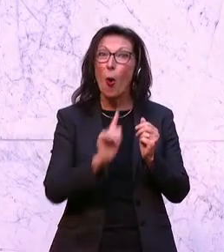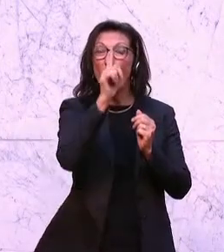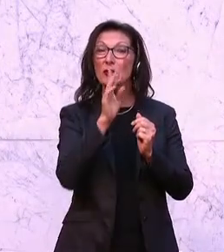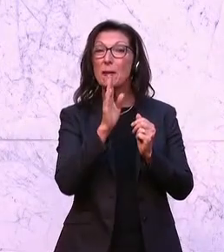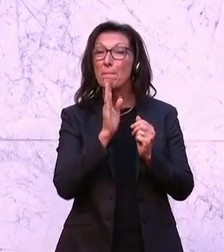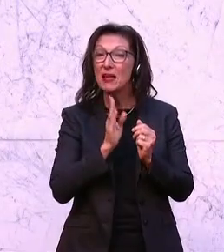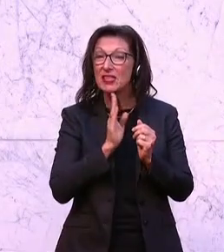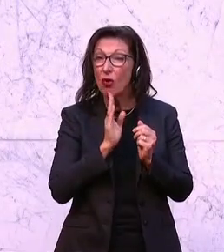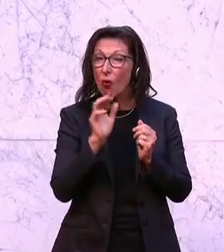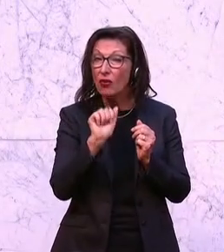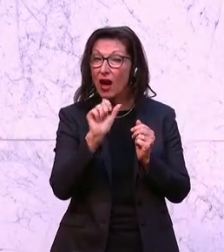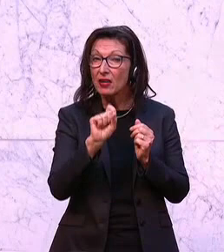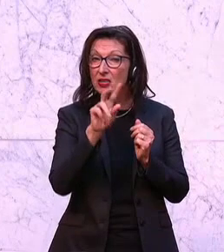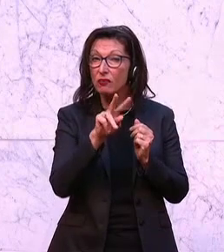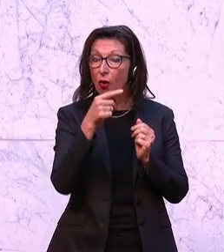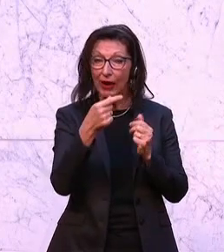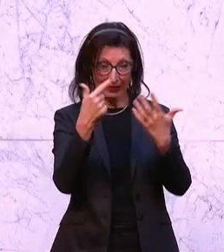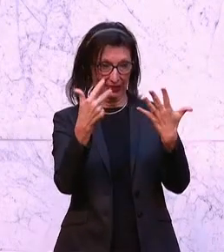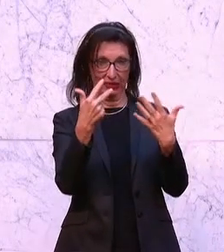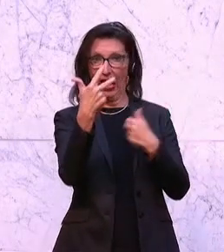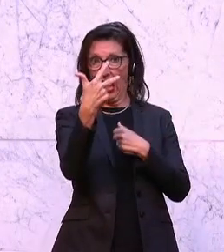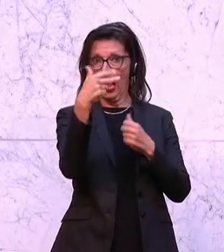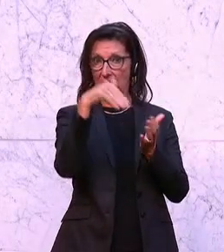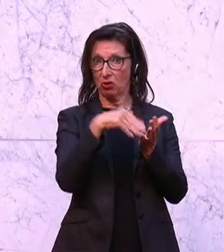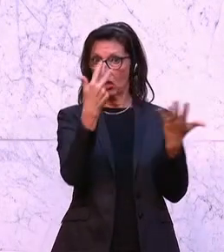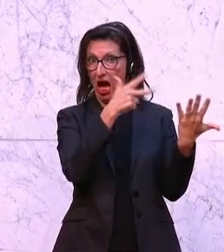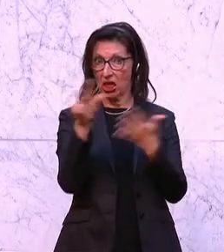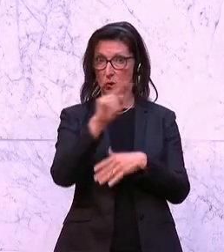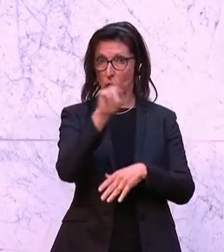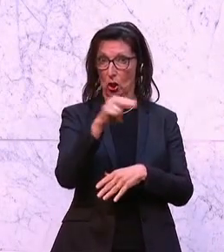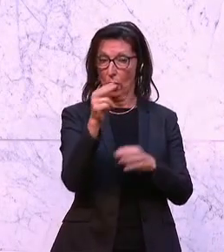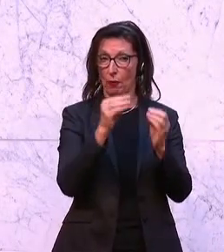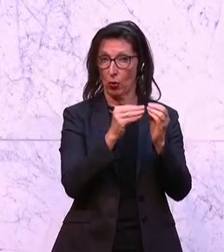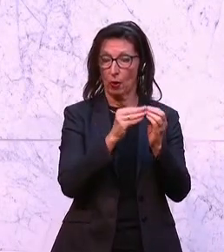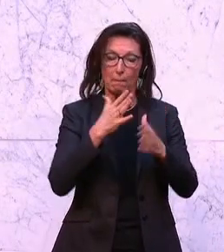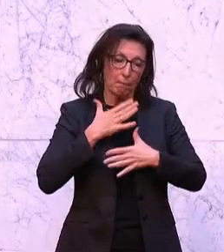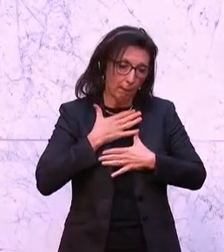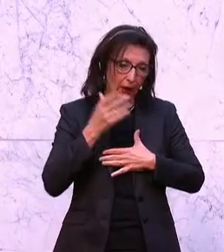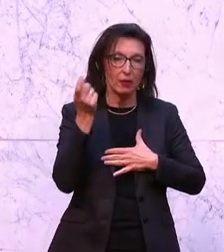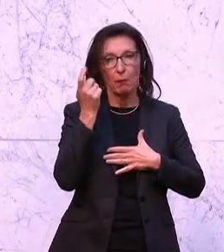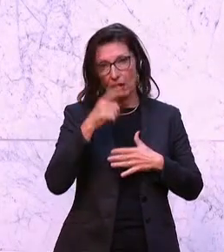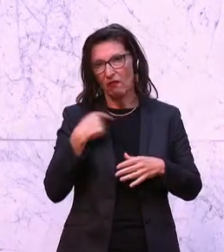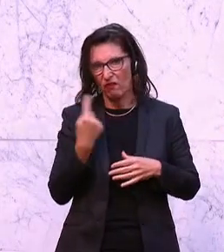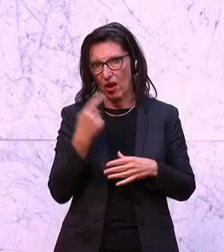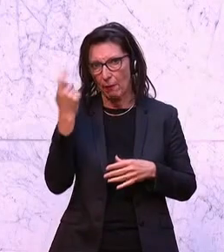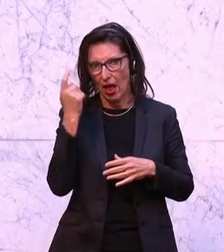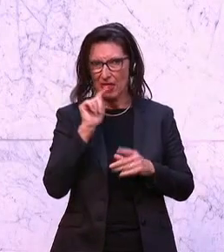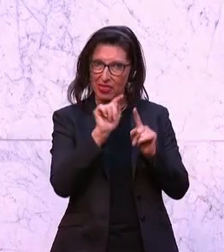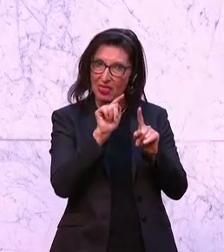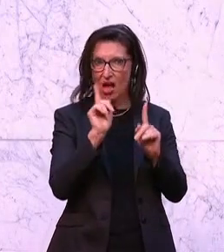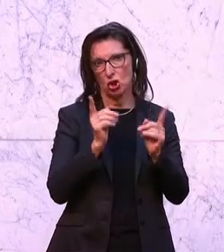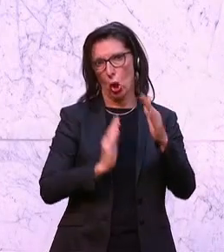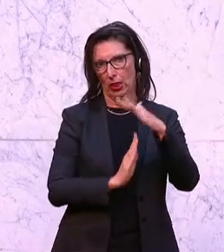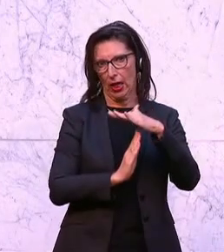im ASVG-Bereich liegt bei 3.800 Euro brutto. Und meiner Meinung nach, unserer Meinung nach, sollte man hier den Deckel